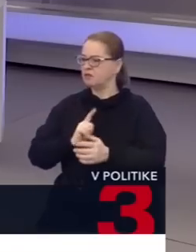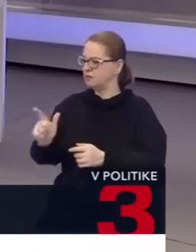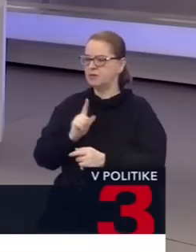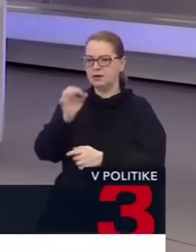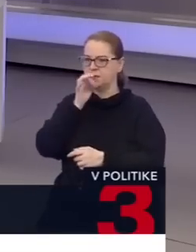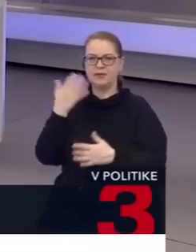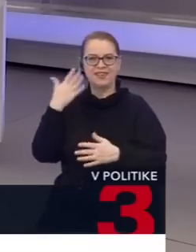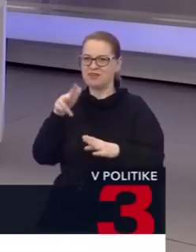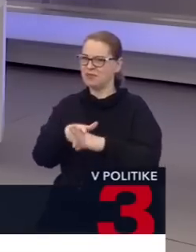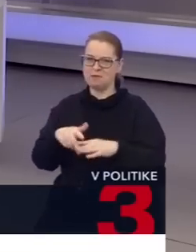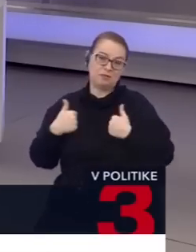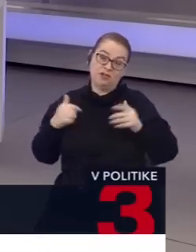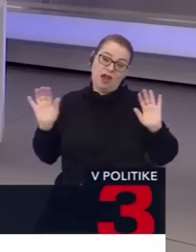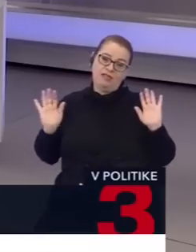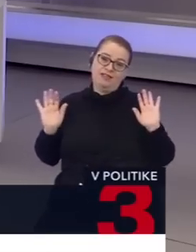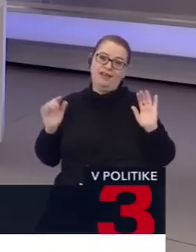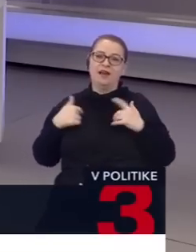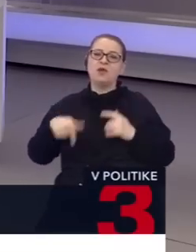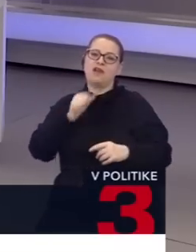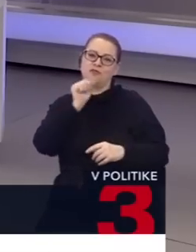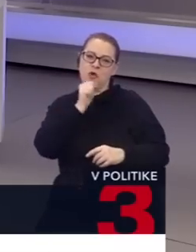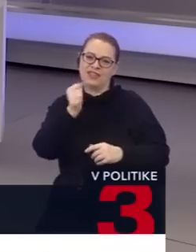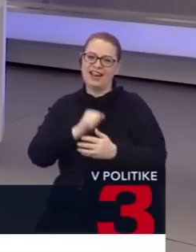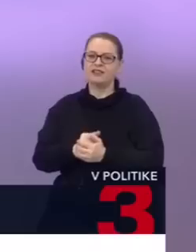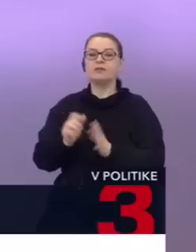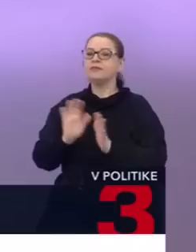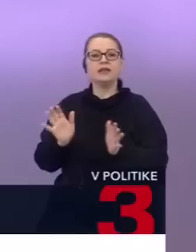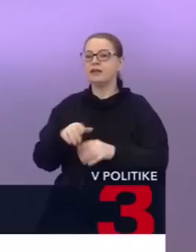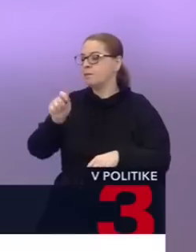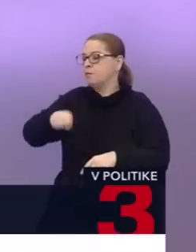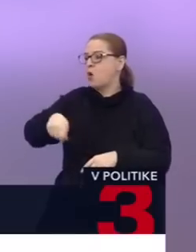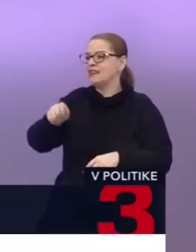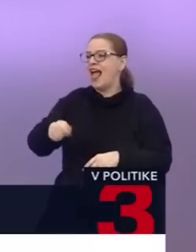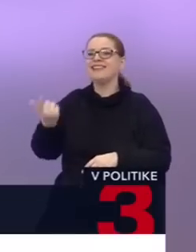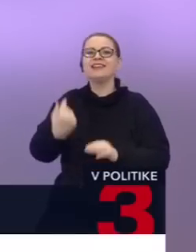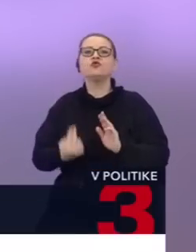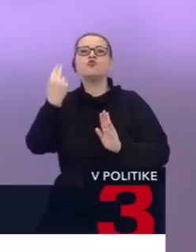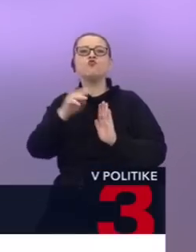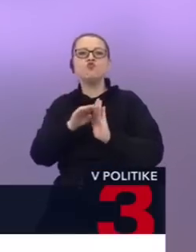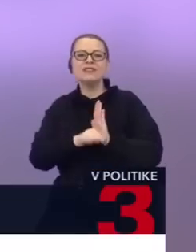No ja určite nie, keďže som moderátorom televízie. Nie, však poslanec, viete, vy nemôžete poslanec mať z ústavy